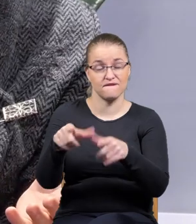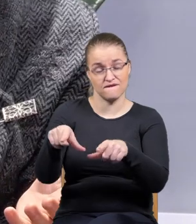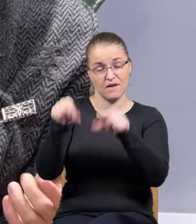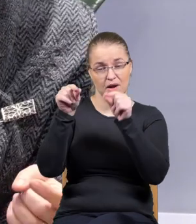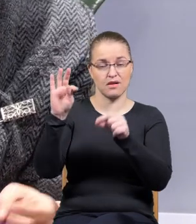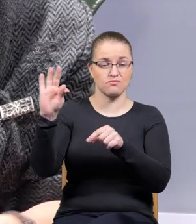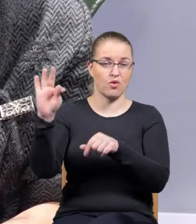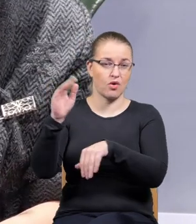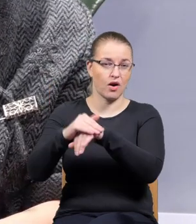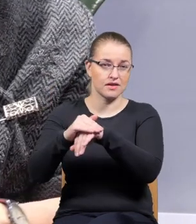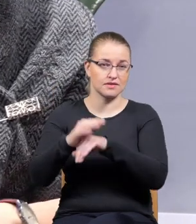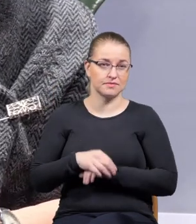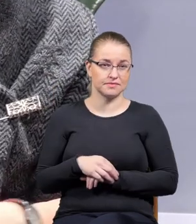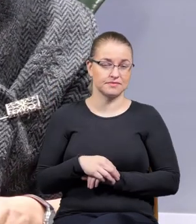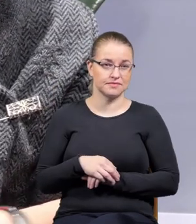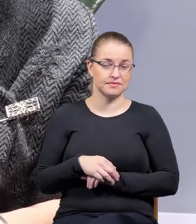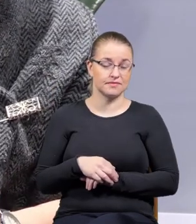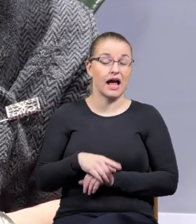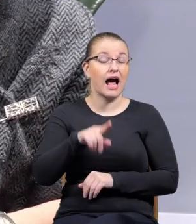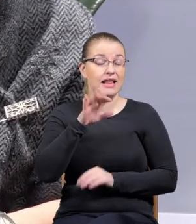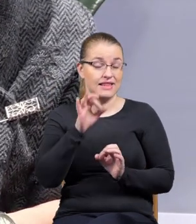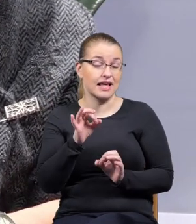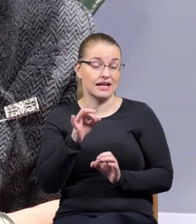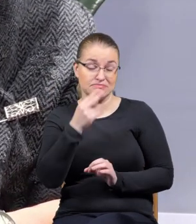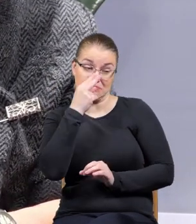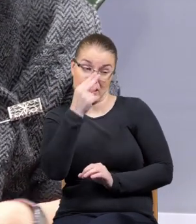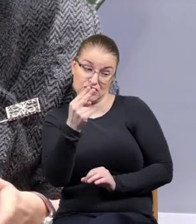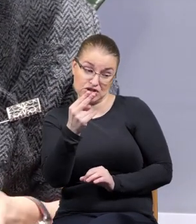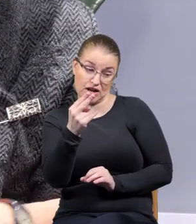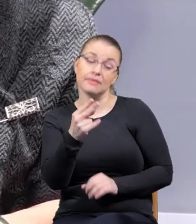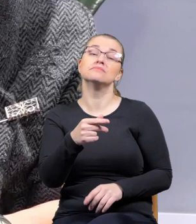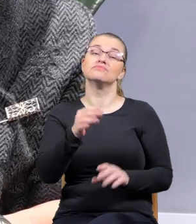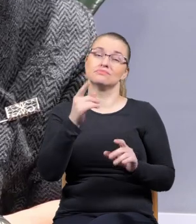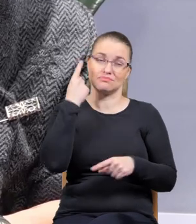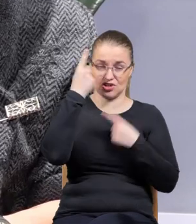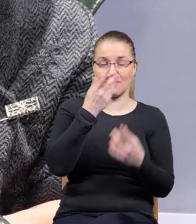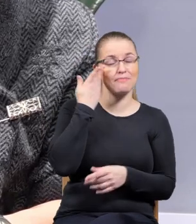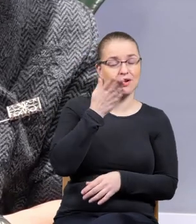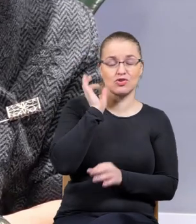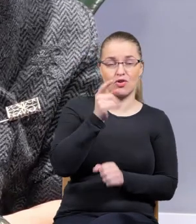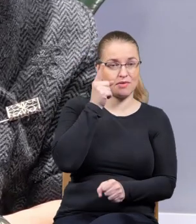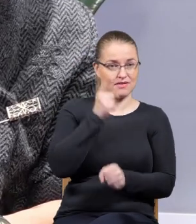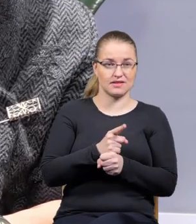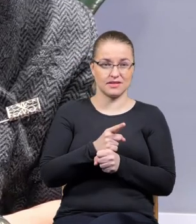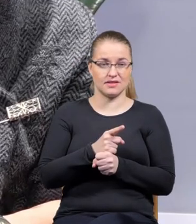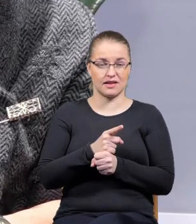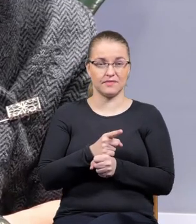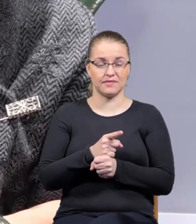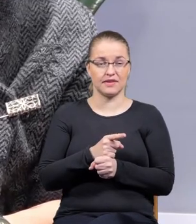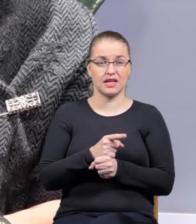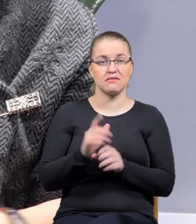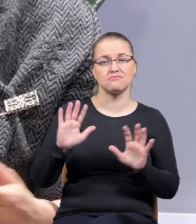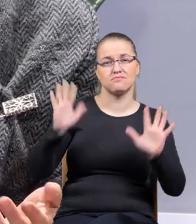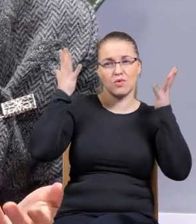rówieśnicy, ale dzisiaj z perspektywy czasu okazuje się, że to była bardzo dobra decyzja, czyli bunt, który był,